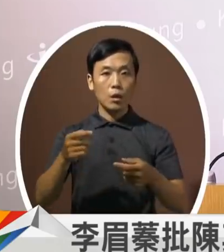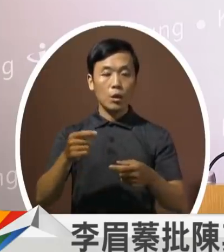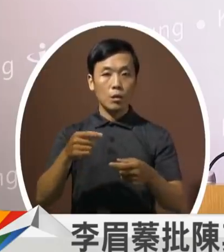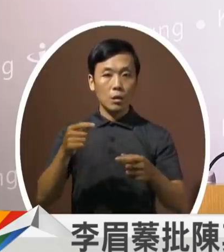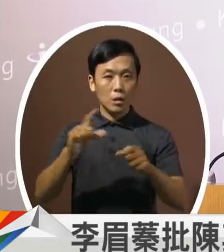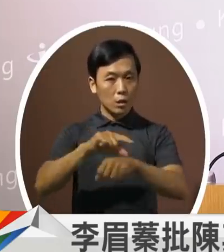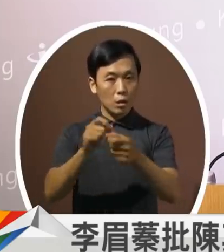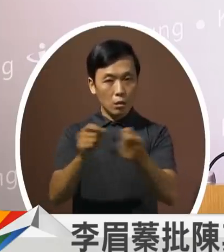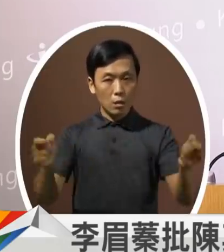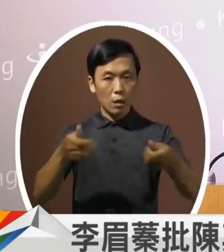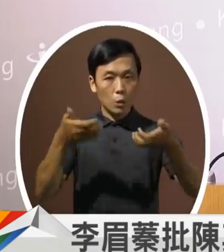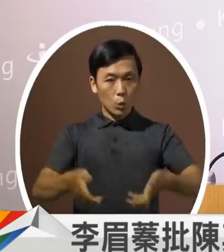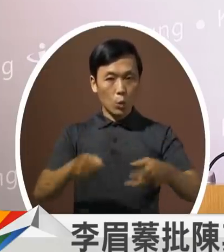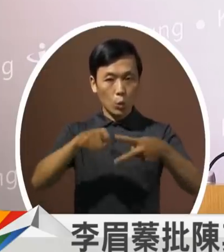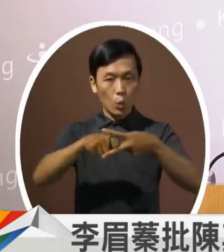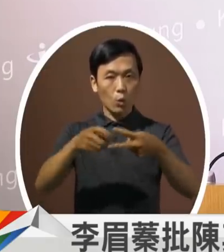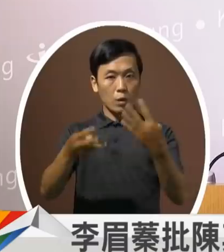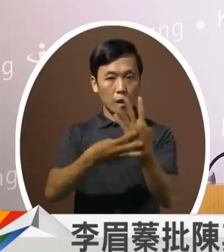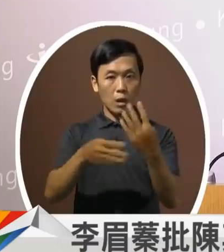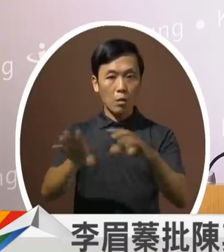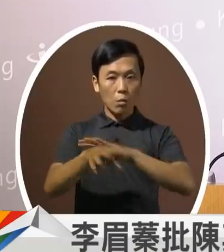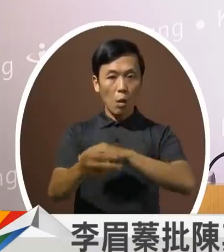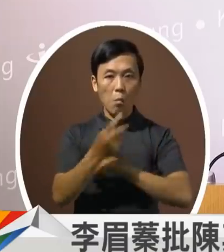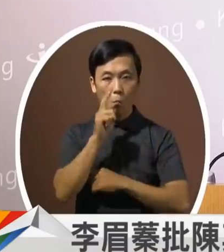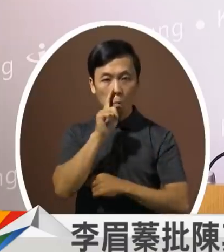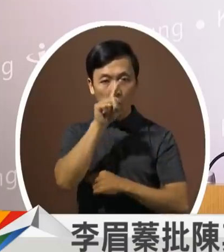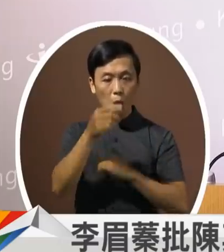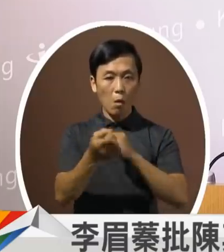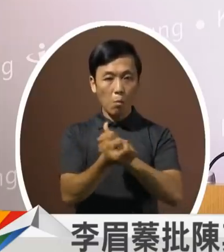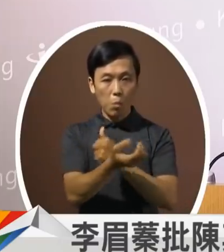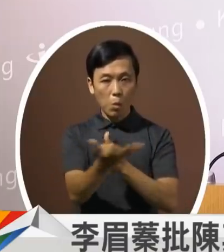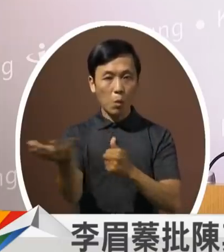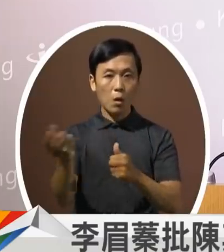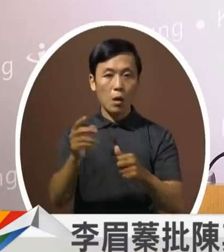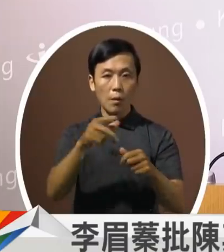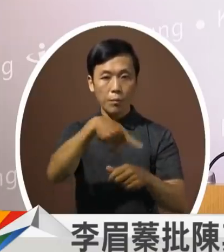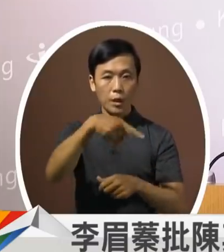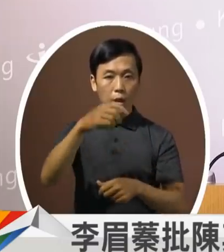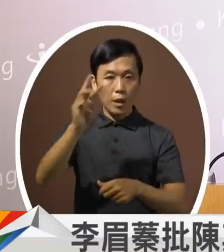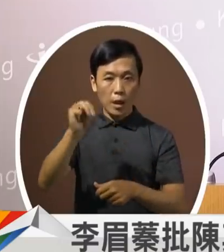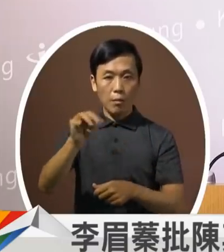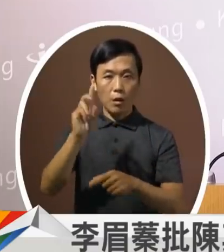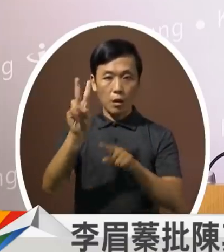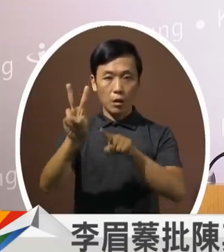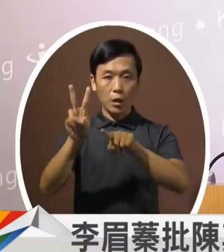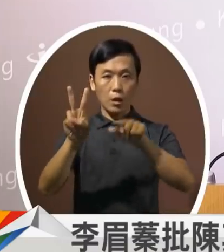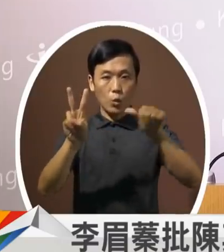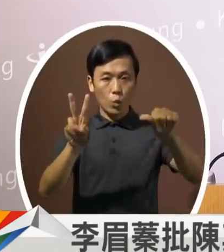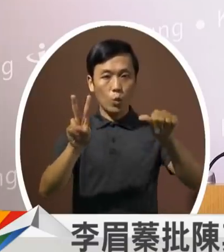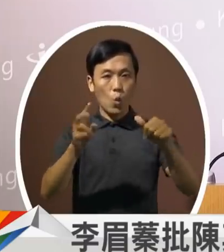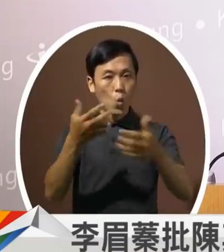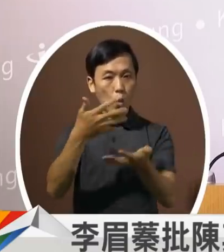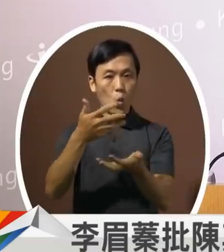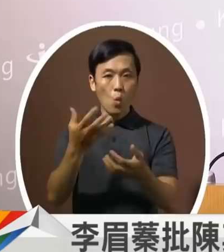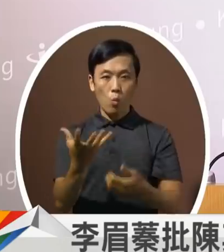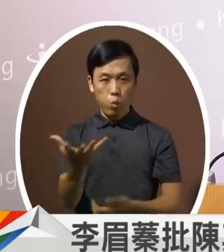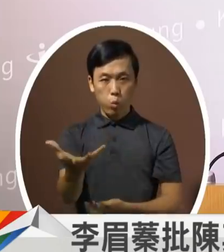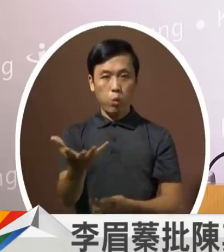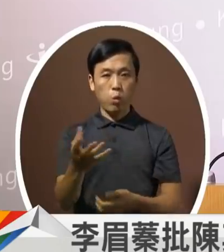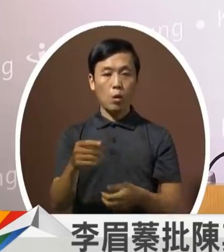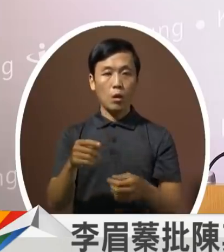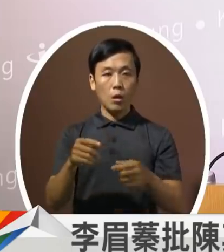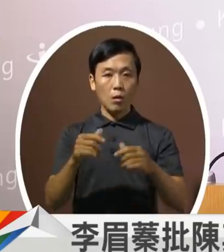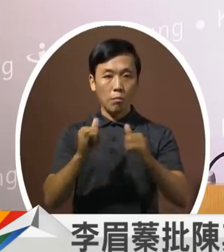业的重症空气污染PM2.5一直高居不下人口结构老化人口减少